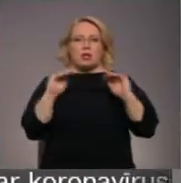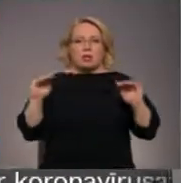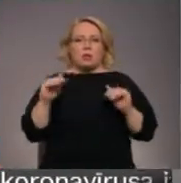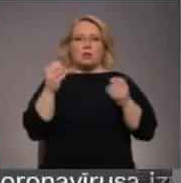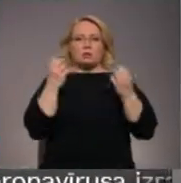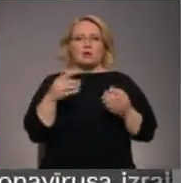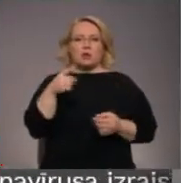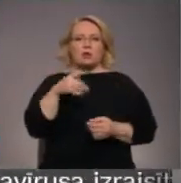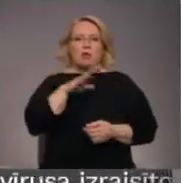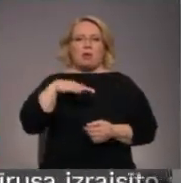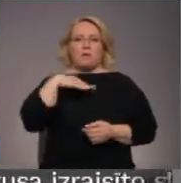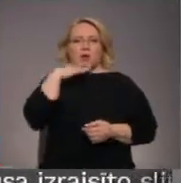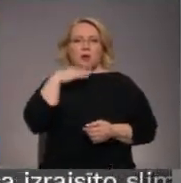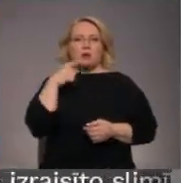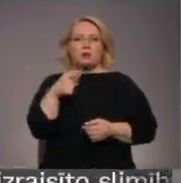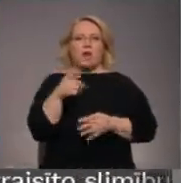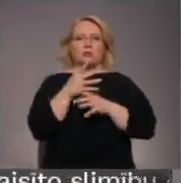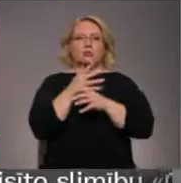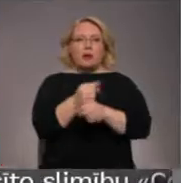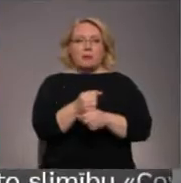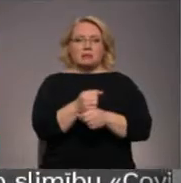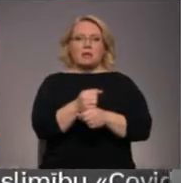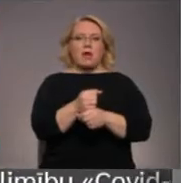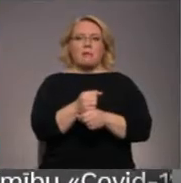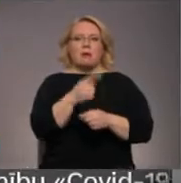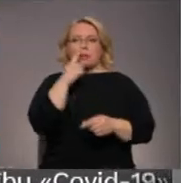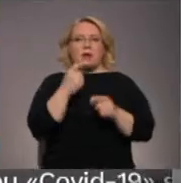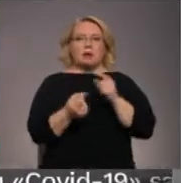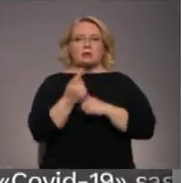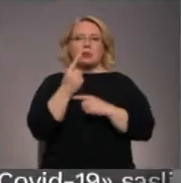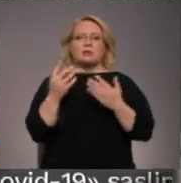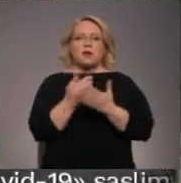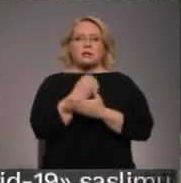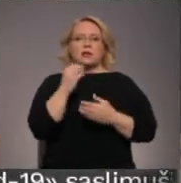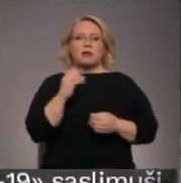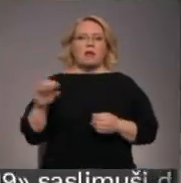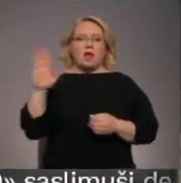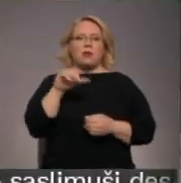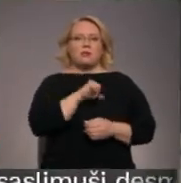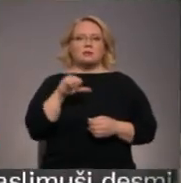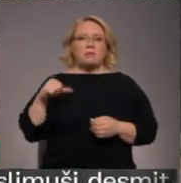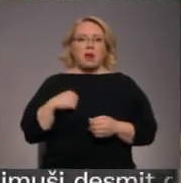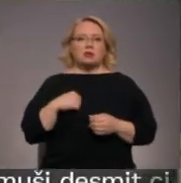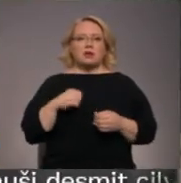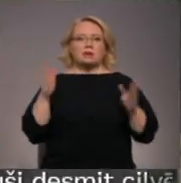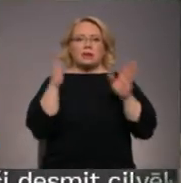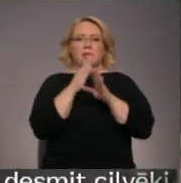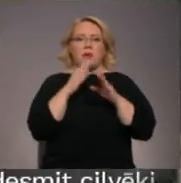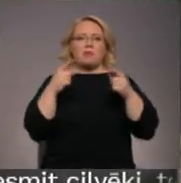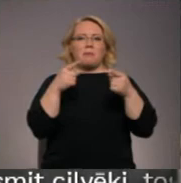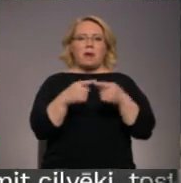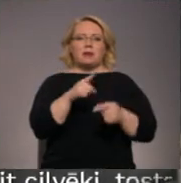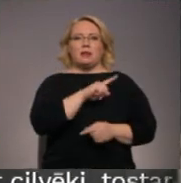nepietiek. Ar šādu te samazinājumu neizdosies sasniegt Eiropas pašas nosprāsto klimata mērķi